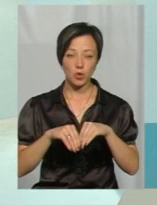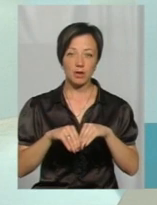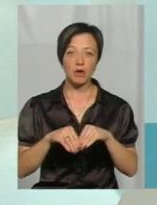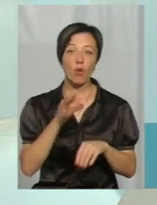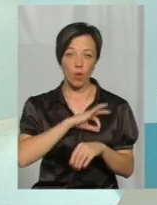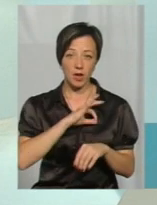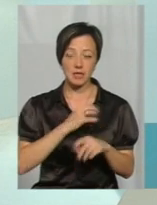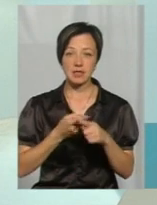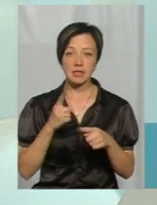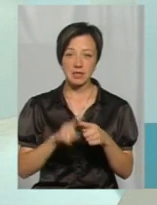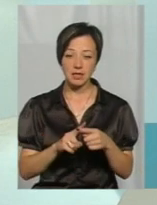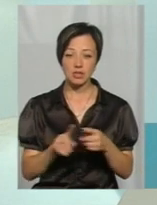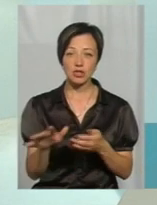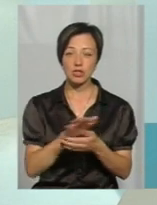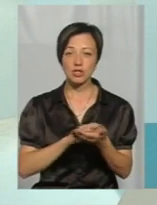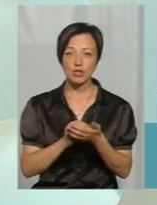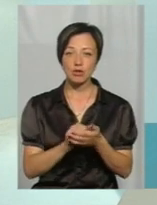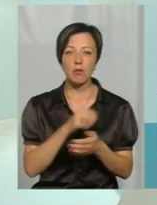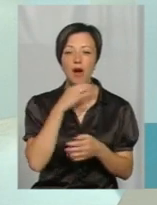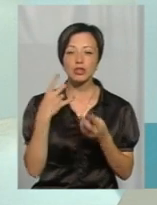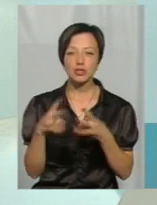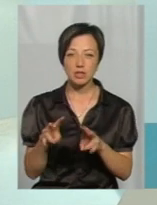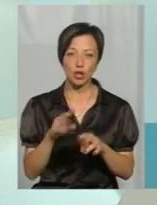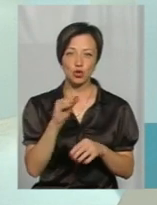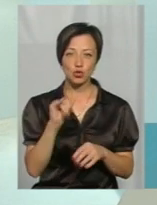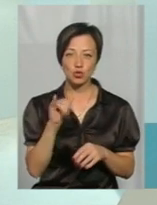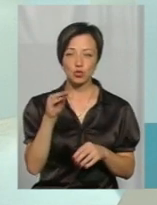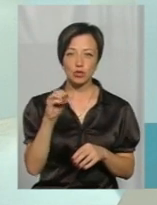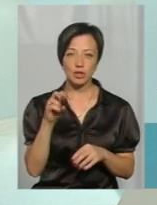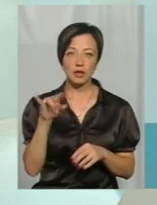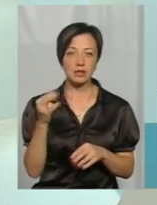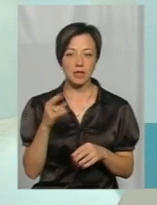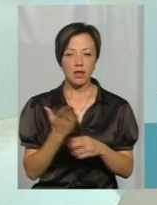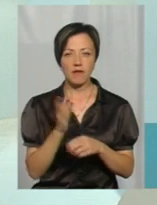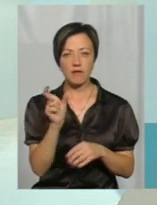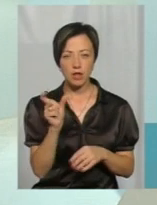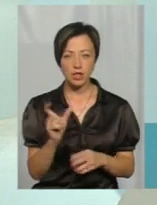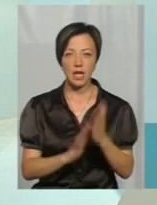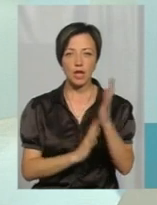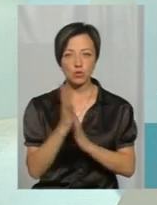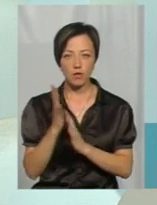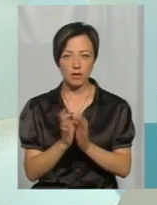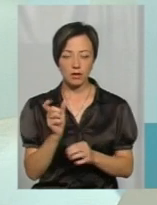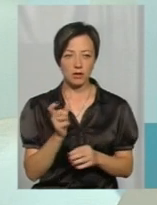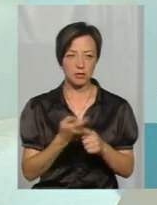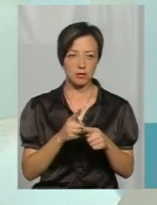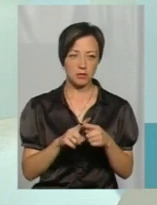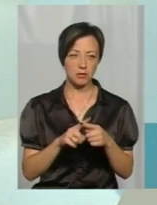корисна. Це ентомофаги, які знищують масово шкідників. Одна жужелиця, вони різних розмірів, є досить великі, лісові жужелиці, вони такі десь